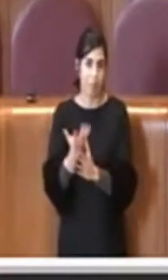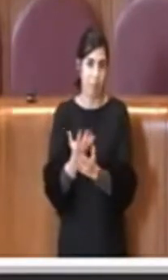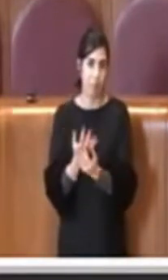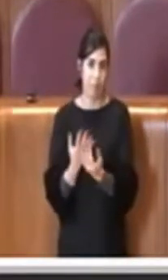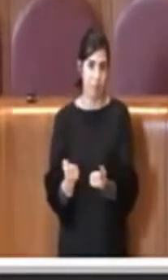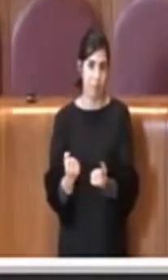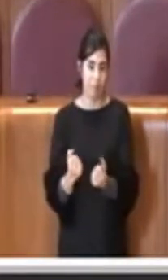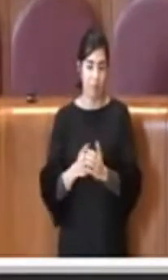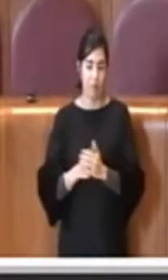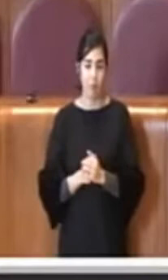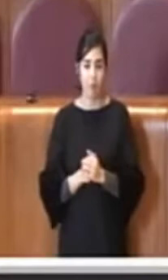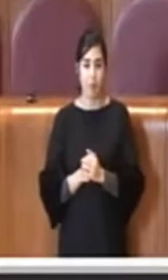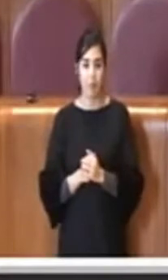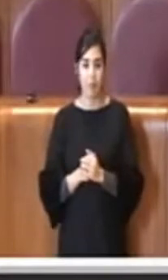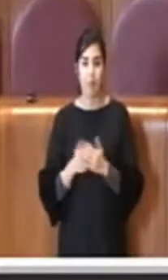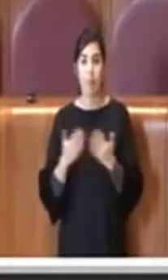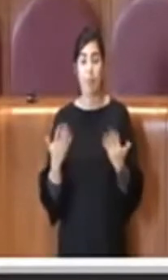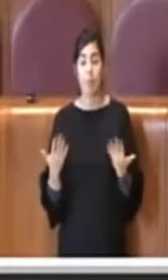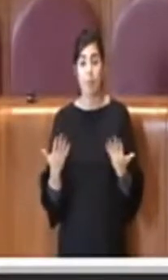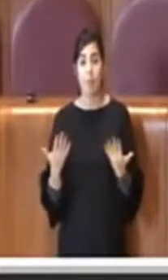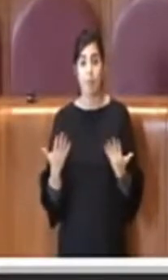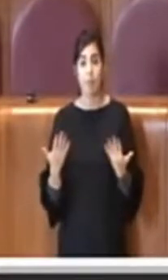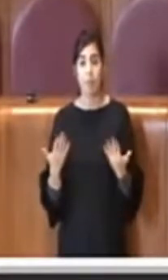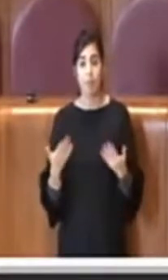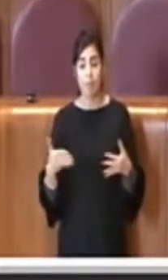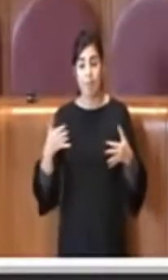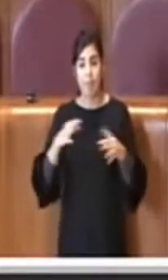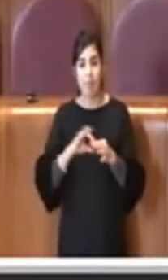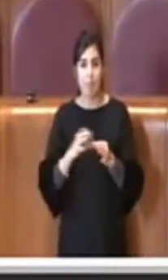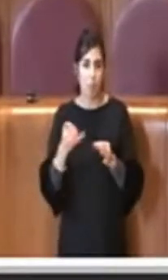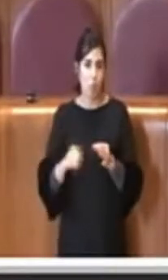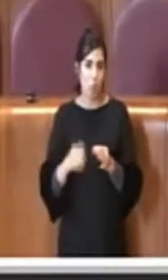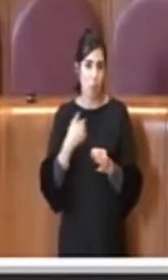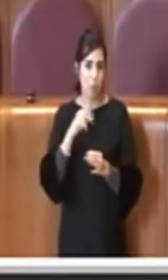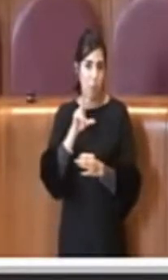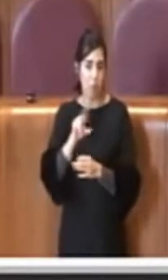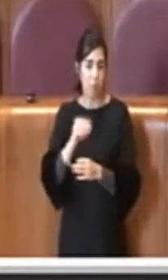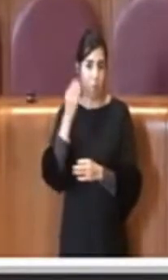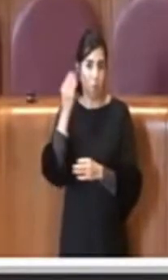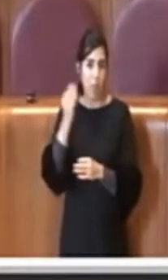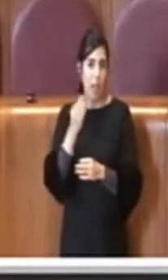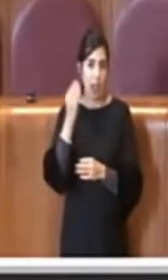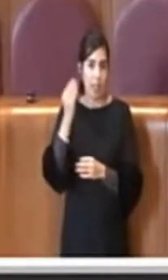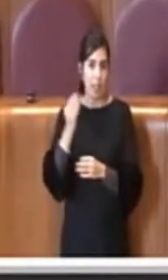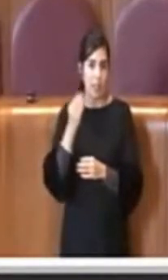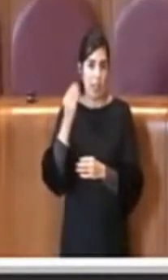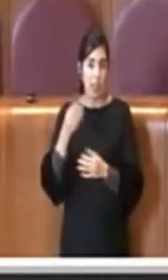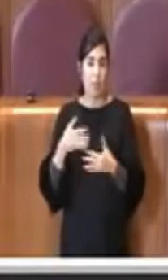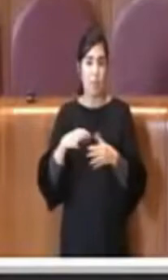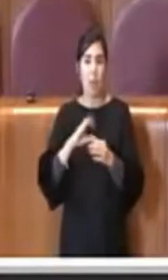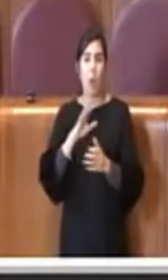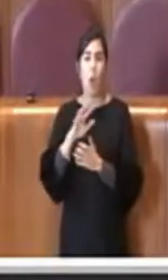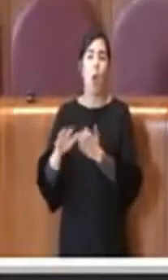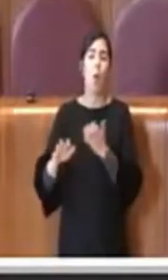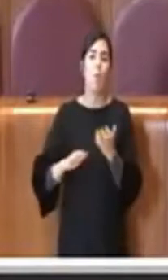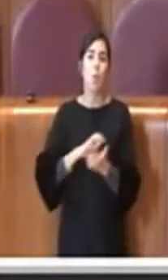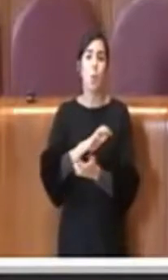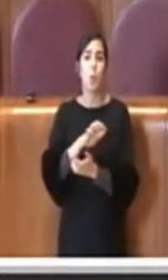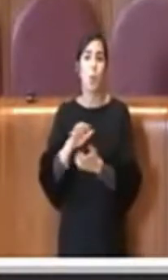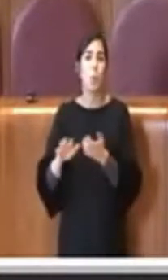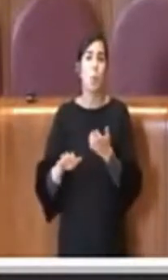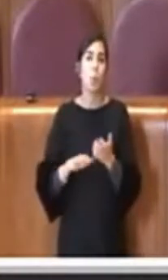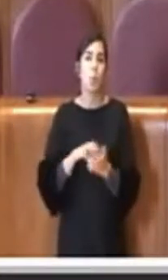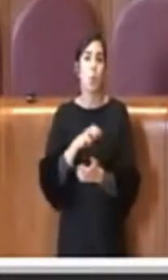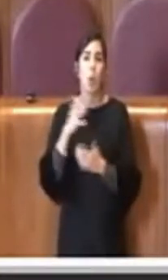E quindi per quanto riguarda poi infine una considerazione sulla presunta confusione che c'è